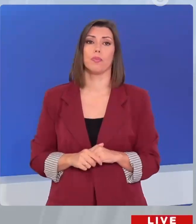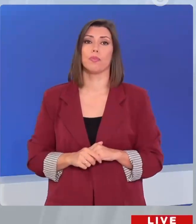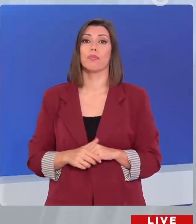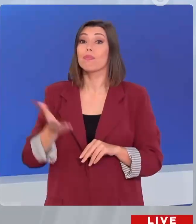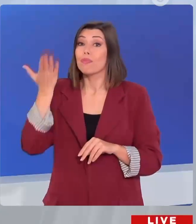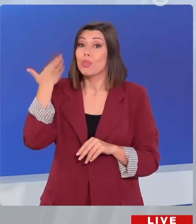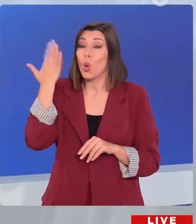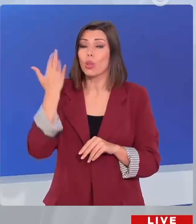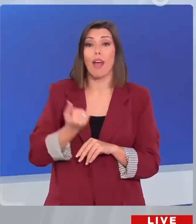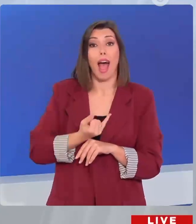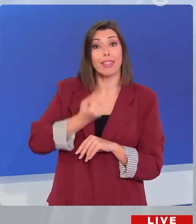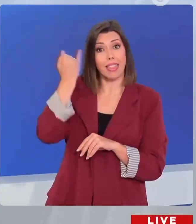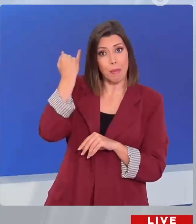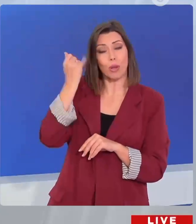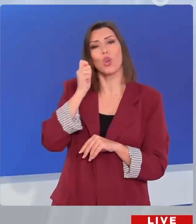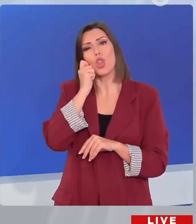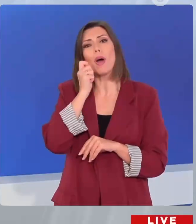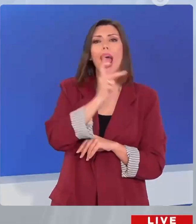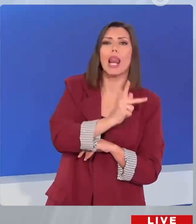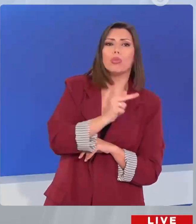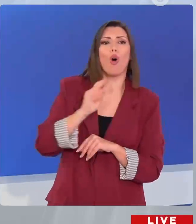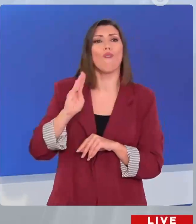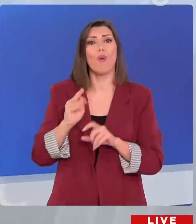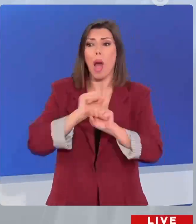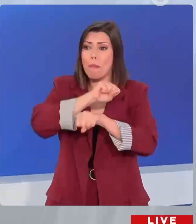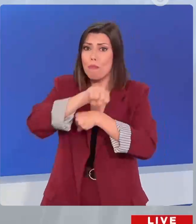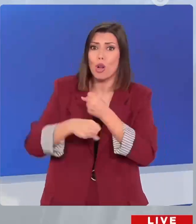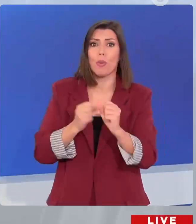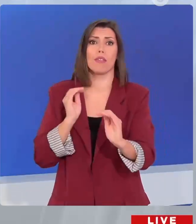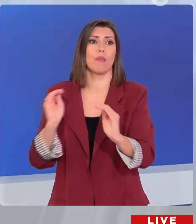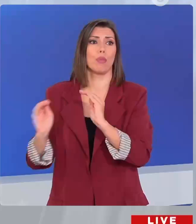Η τότε αντιδήμαρχος, Κάλυψο Γούλα, μπήκε μπροστά για να τον προστατεύσει.